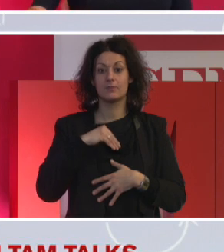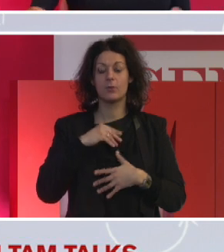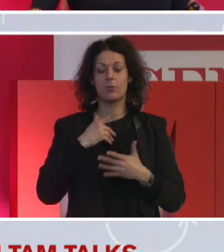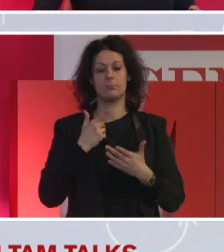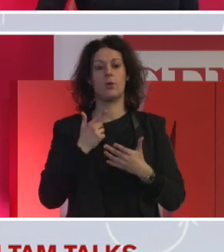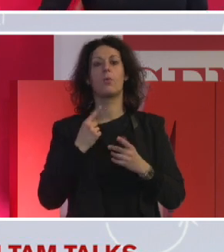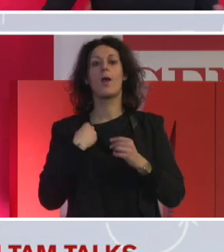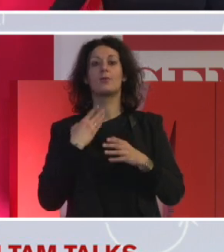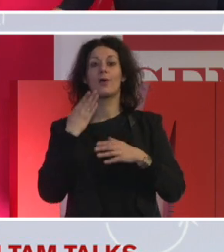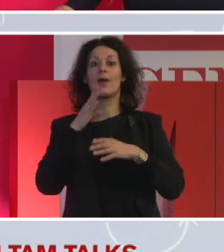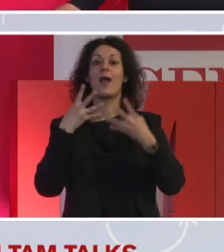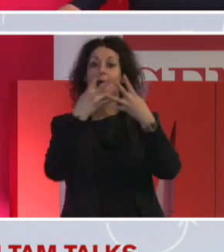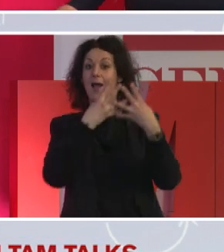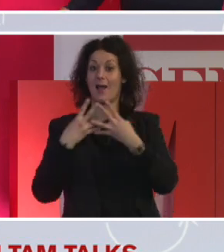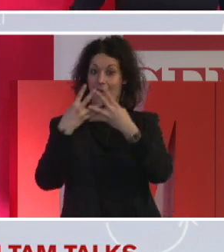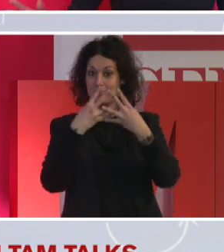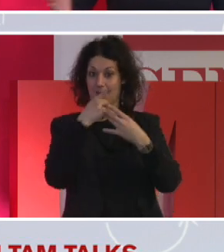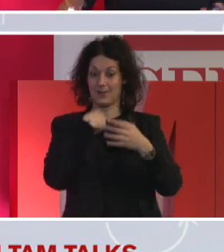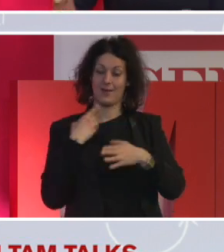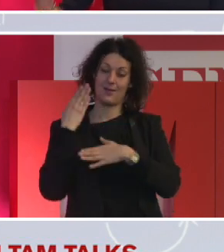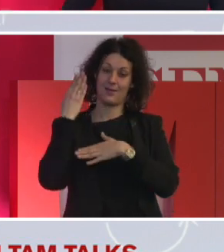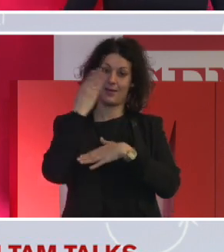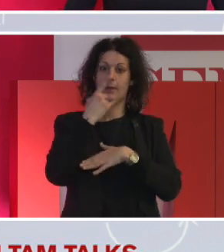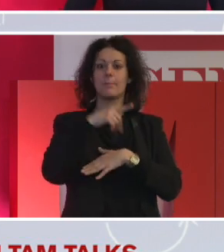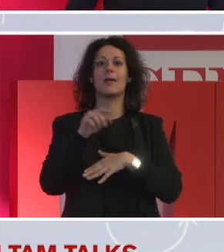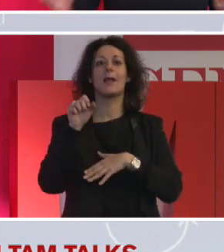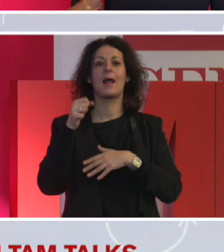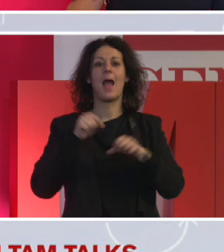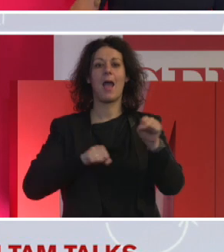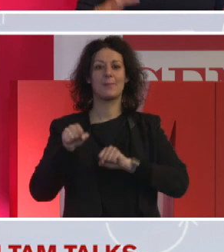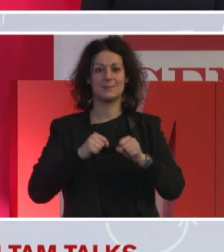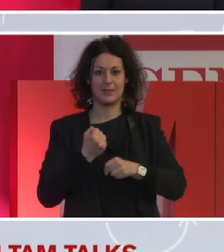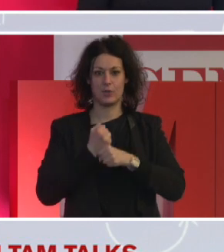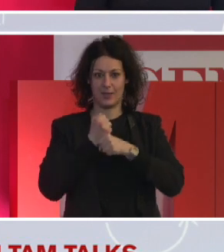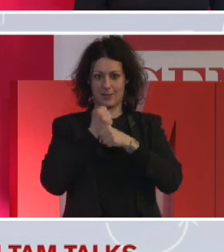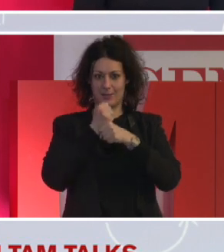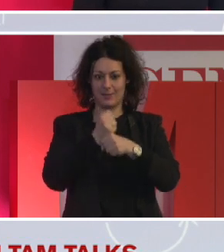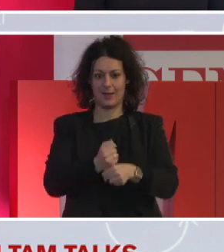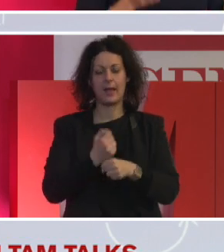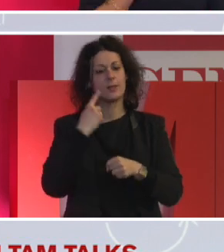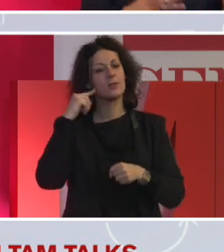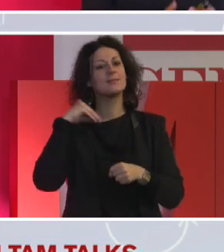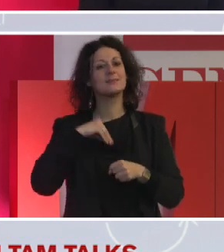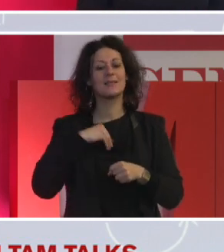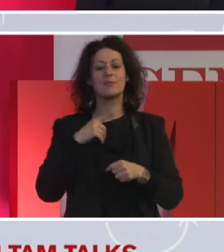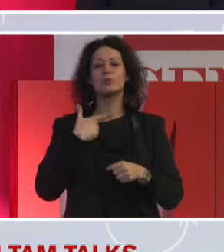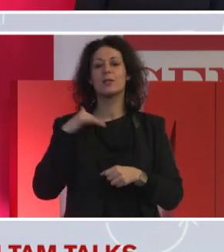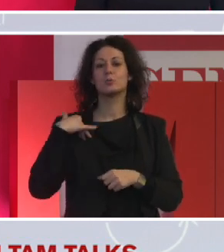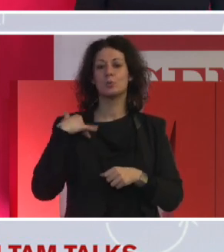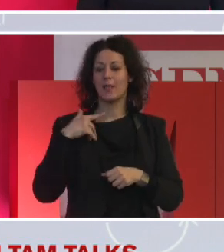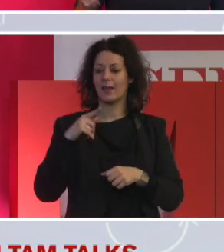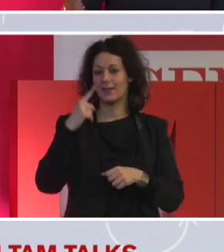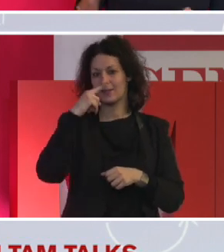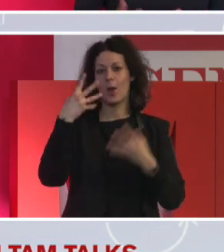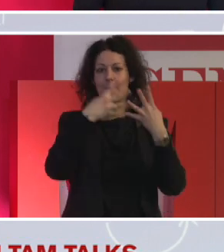'amministratore delegato, agli studenti latino-americani, perché chiaramente negli Stati Uniti l'etnia era